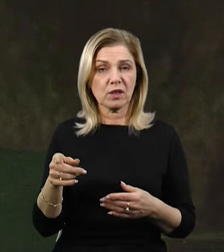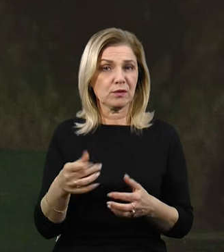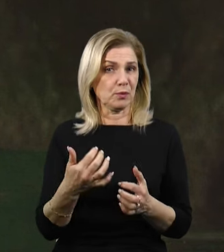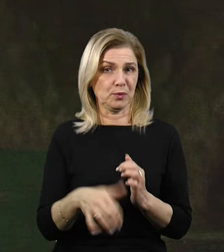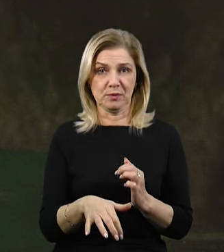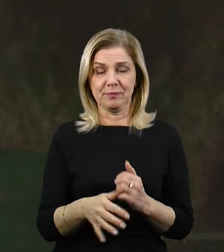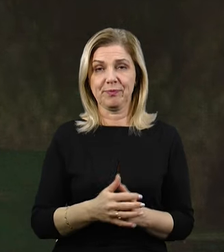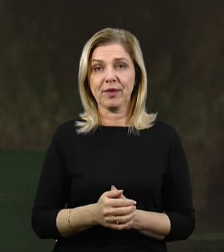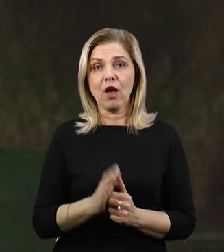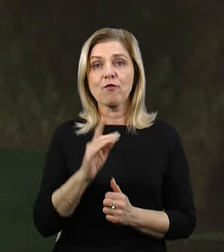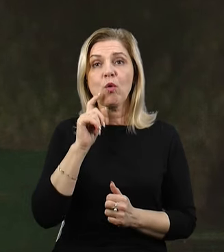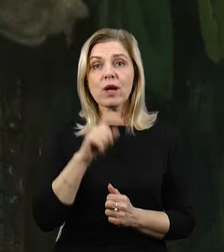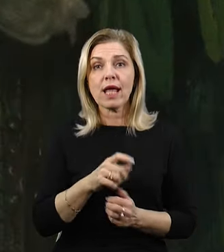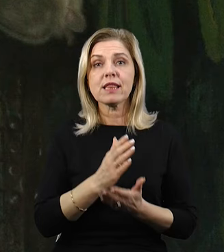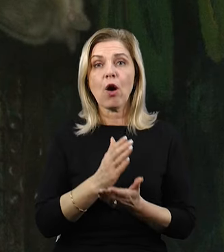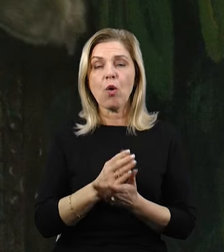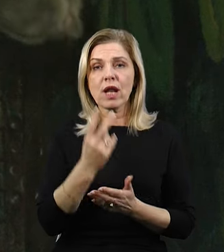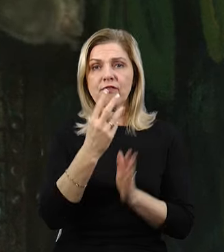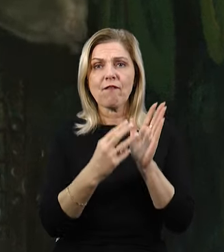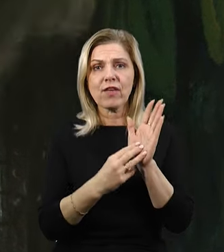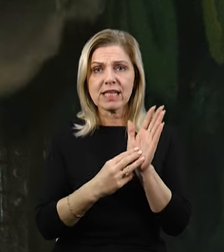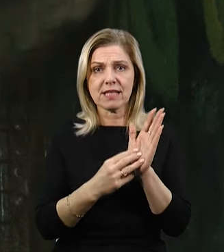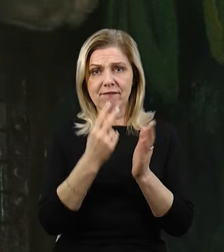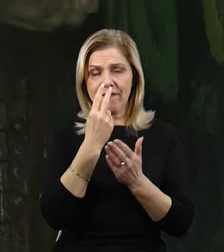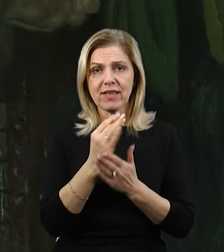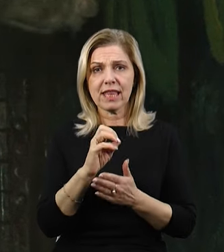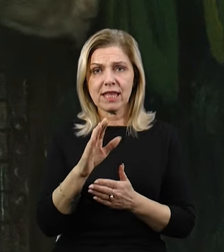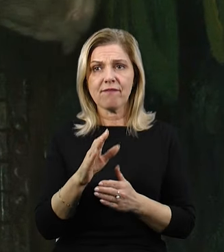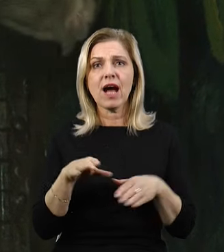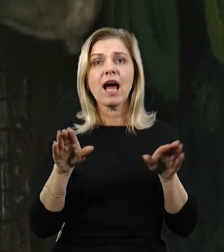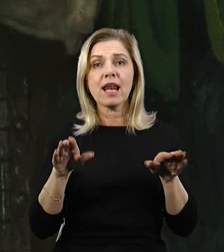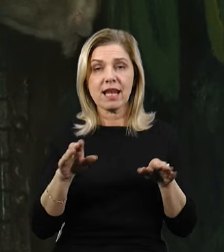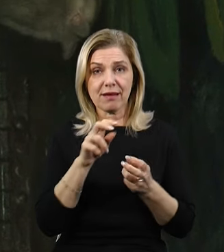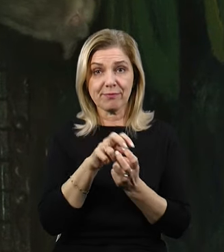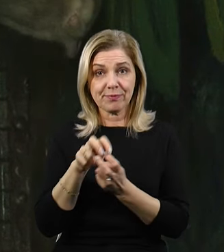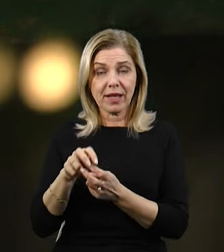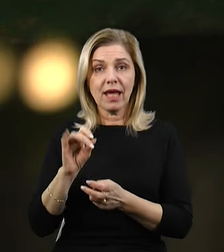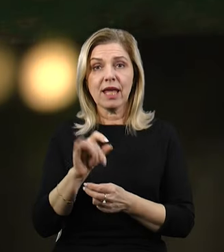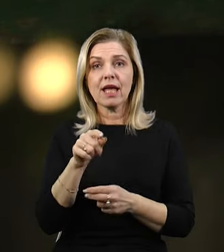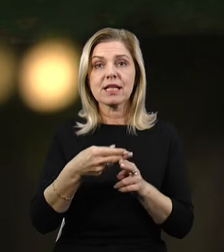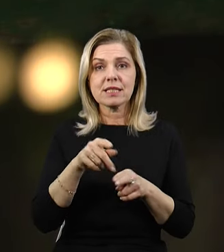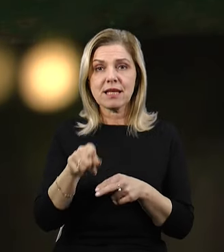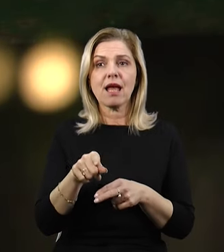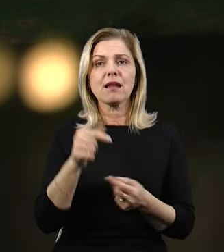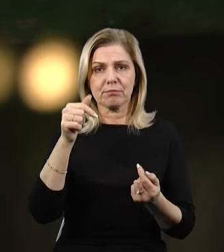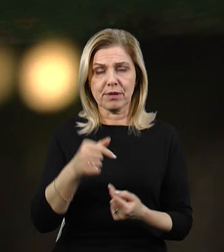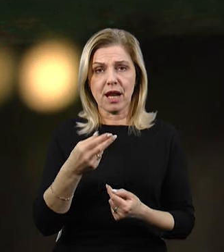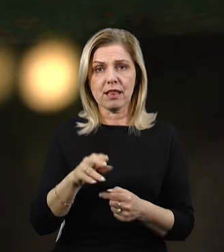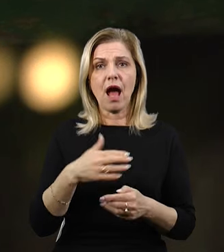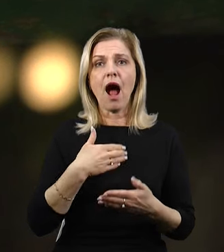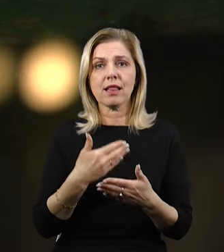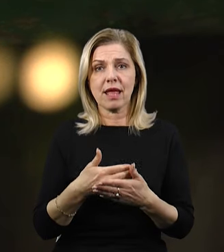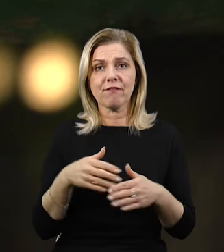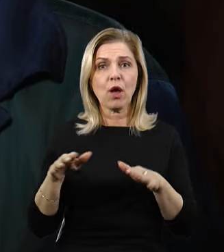В Україні налічується 28 видів кажанів. Рукокрилі єдині савці у світі, що пристосовані до активного польоту,